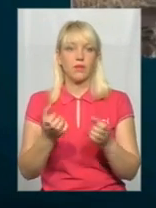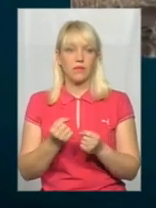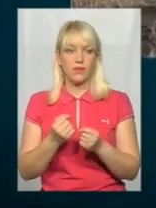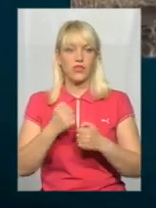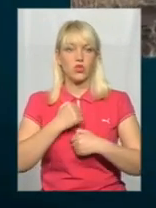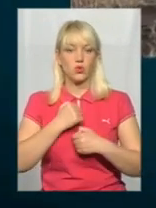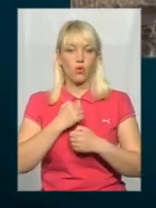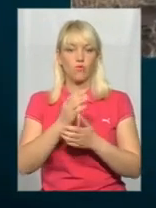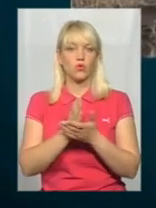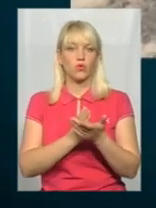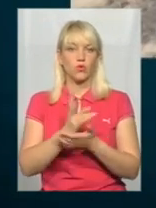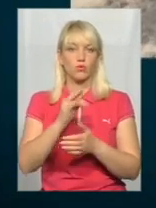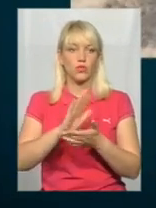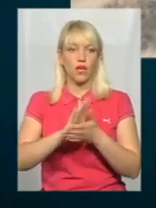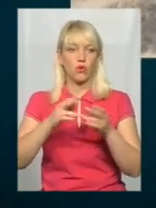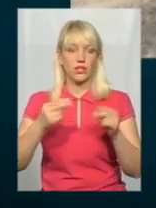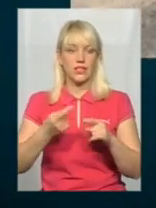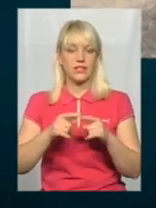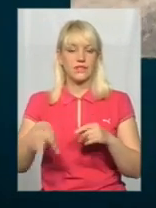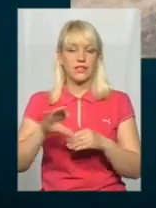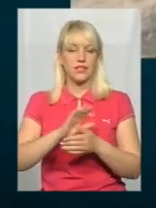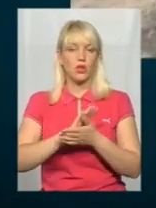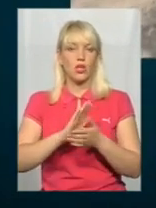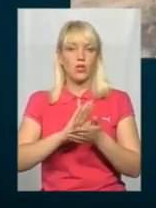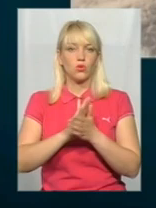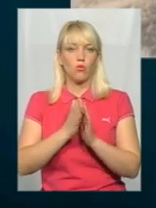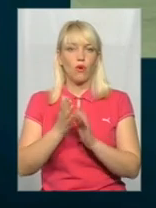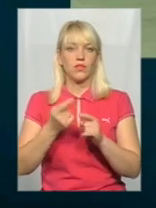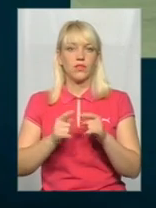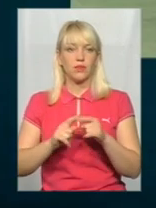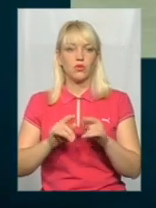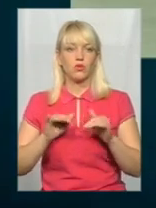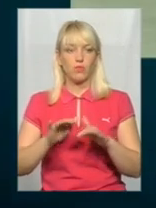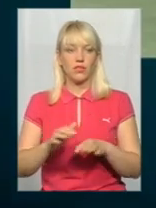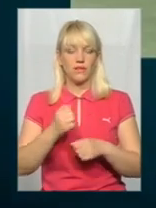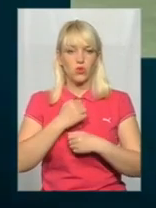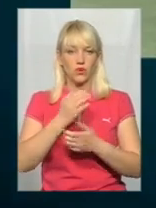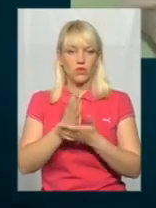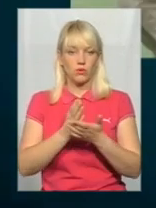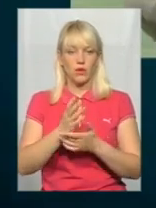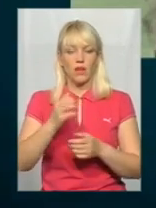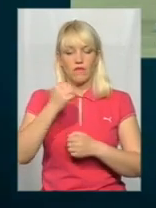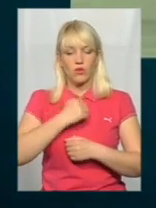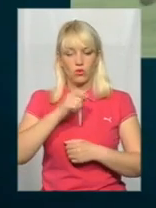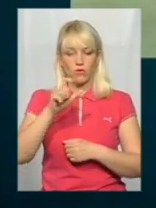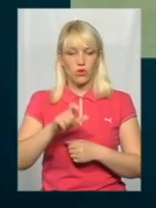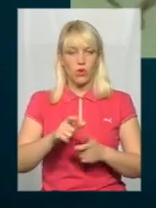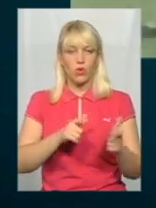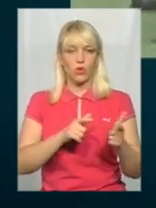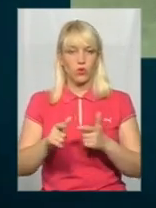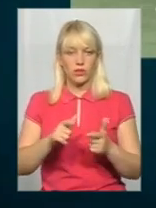контрактом. Це все зумовлено тим, що в процесі проходження служби військовослужбовець готується, він розвивається фізично, він